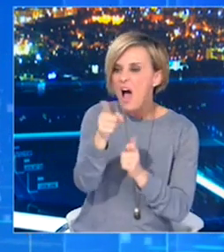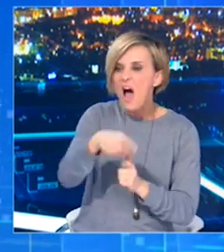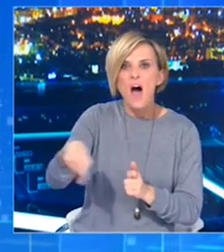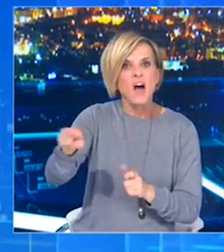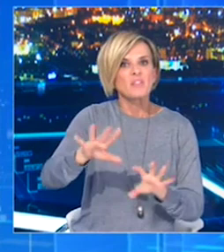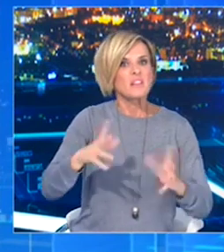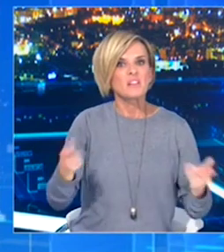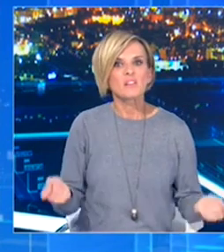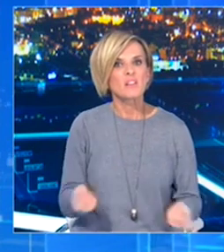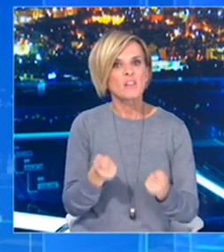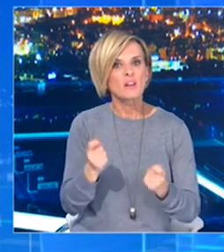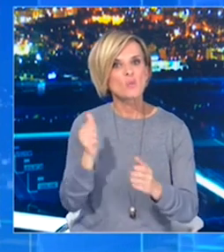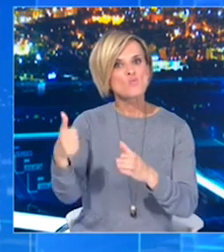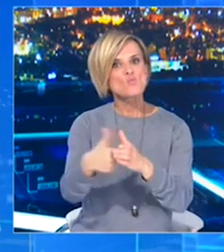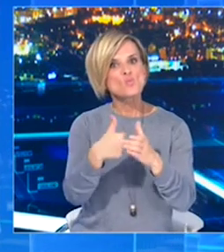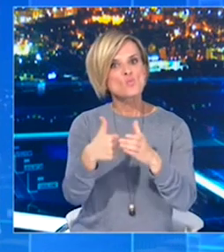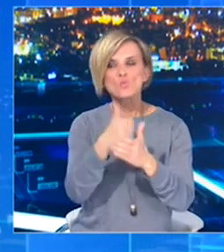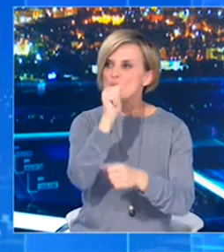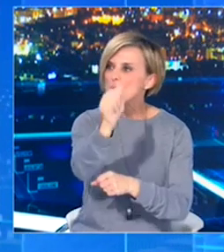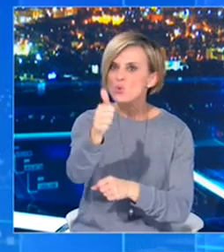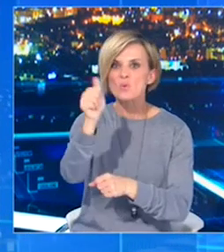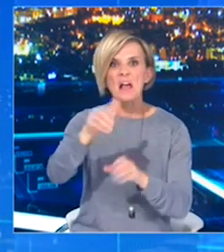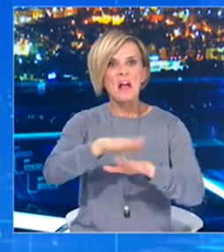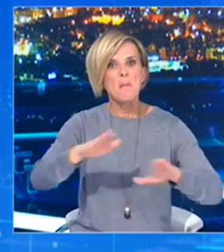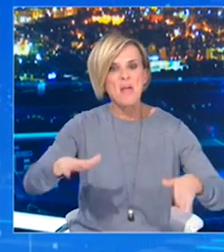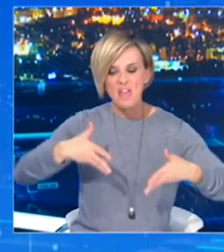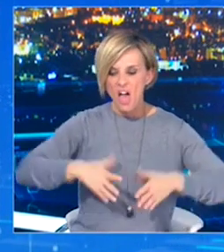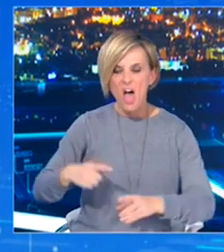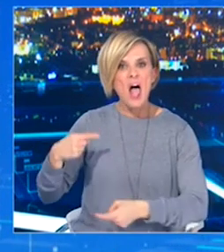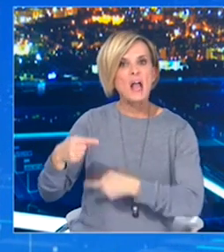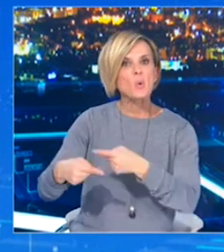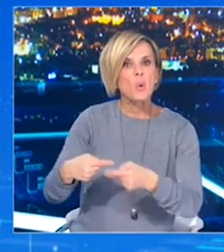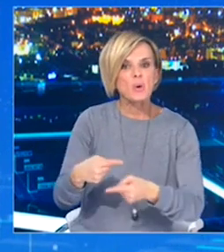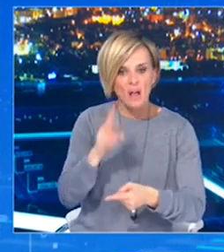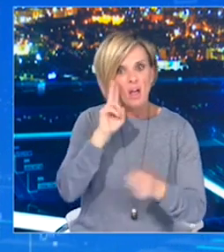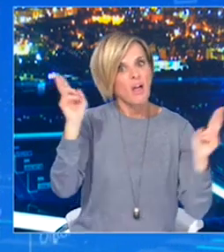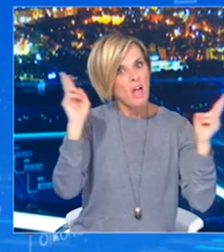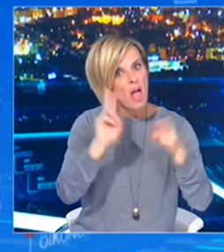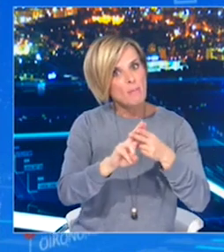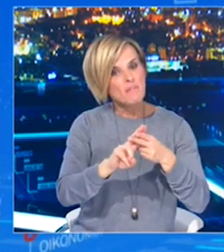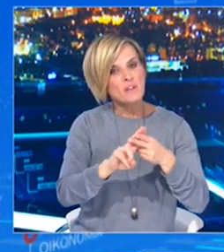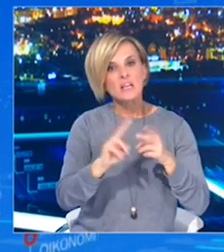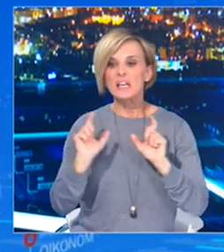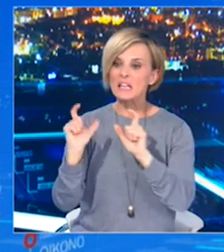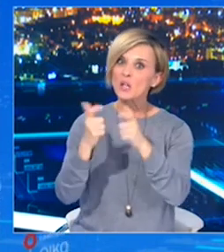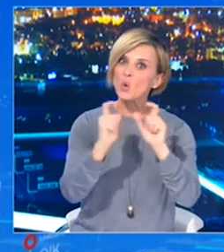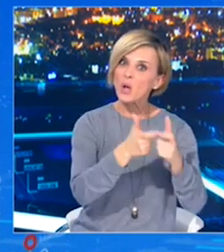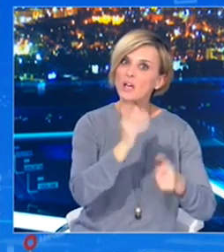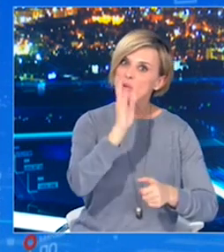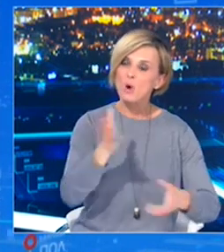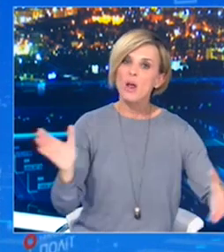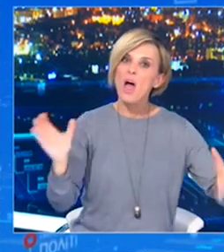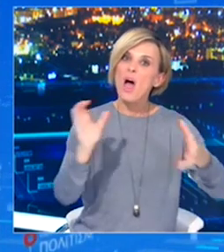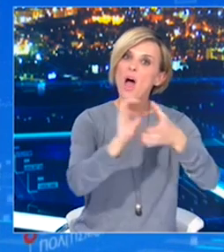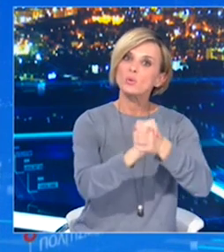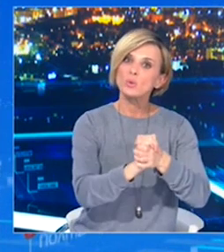όλοι αυτοί να δουν τα αγαπημένα τους πρόσωπα, τα παιδιά και τα εγγόγια τους που ζουν μακριά. Θα μπορέσουν και πάλι οι οικογένειες να ενωθούν μετά από καιρό.